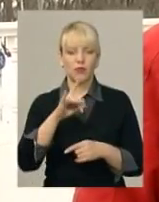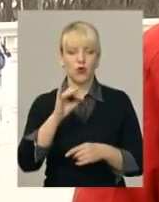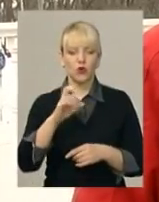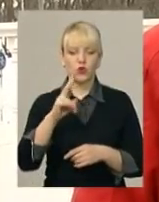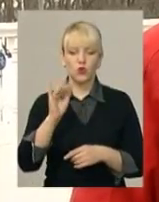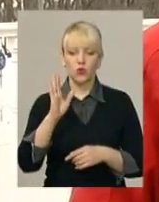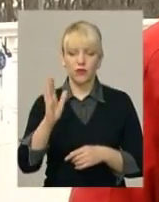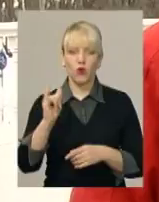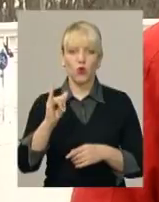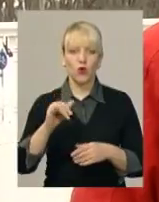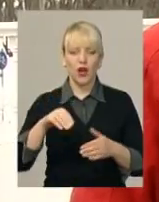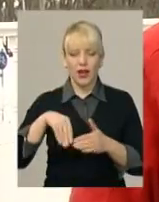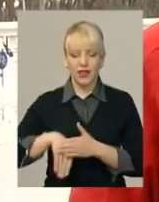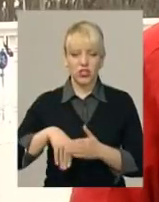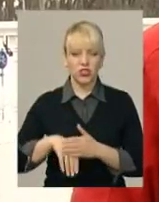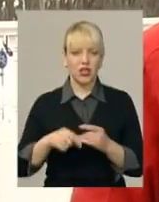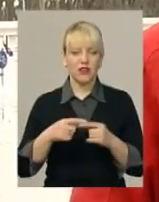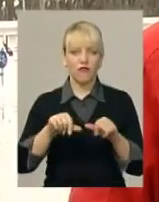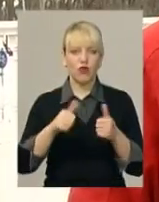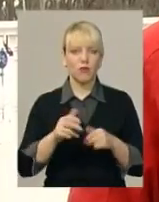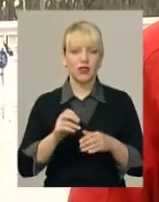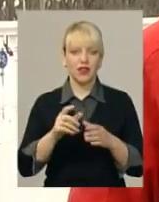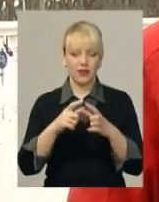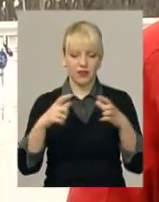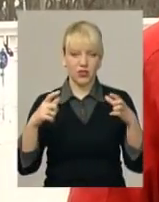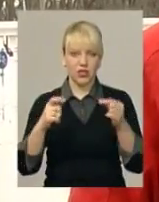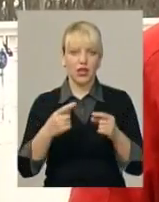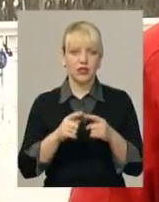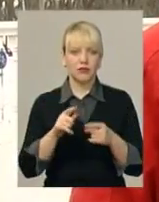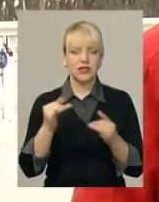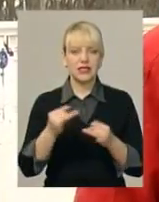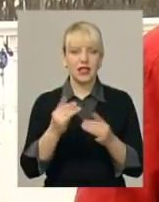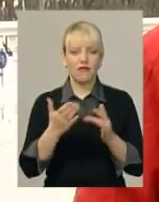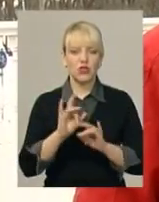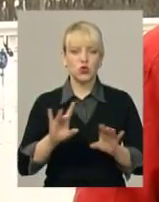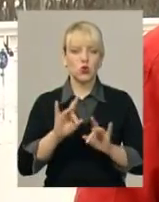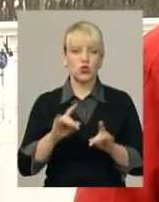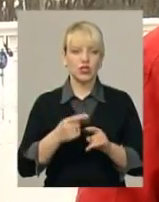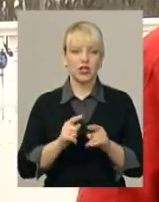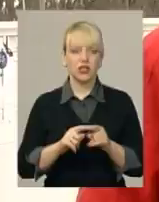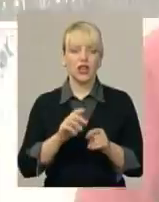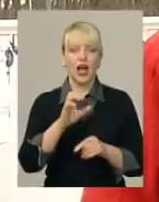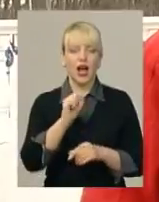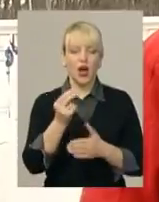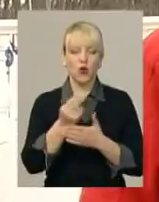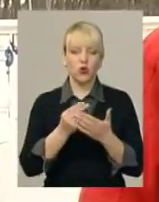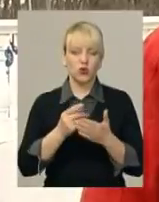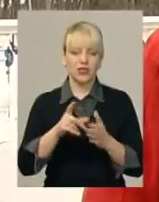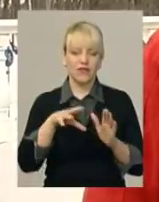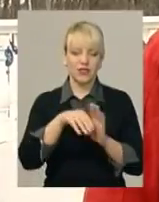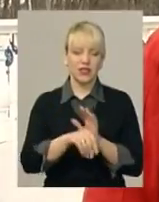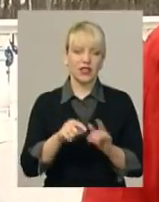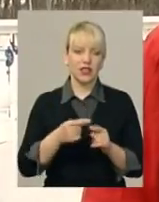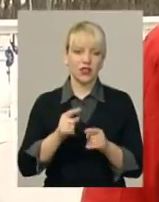кишені, тому що в неї формат кишеньковий, але я придумав там дуже цікавий сюжет, а наша художниця Олена Янчук втілила його. Фактично це